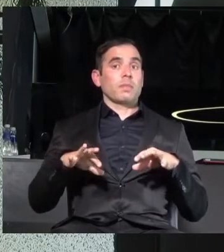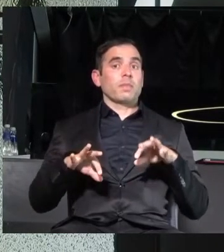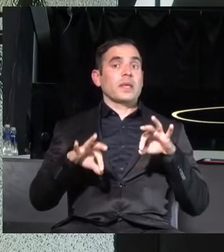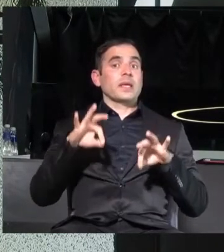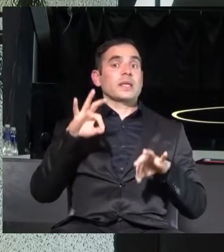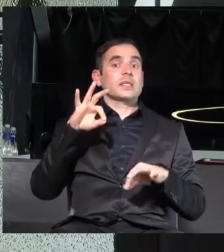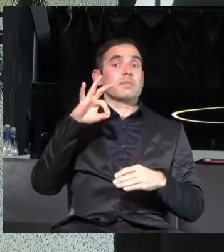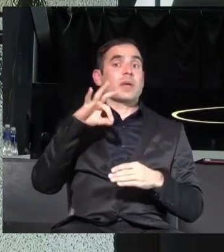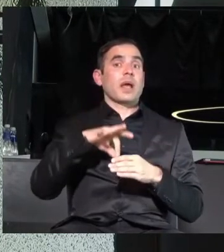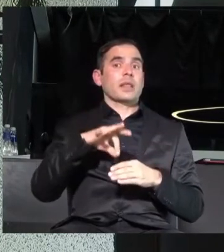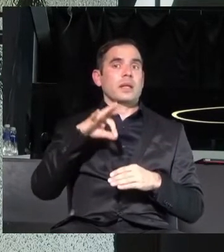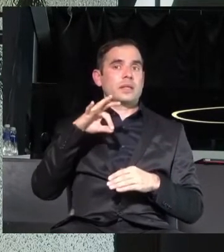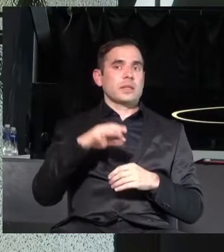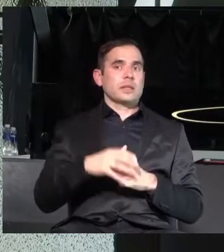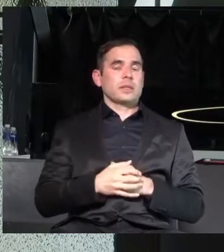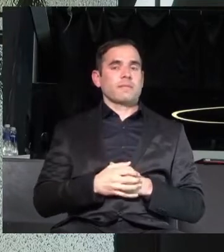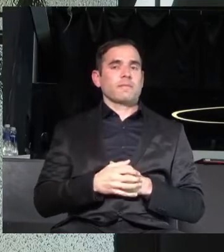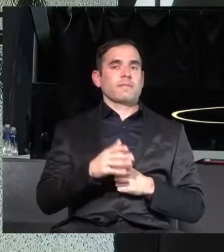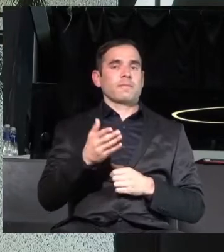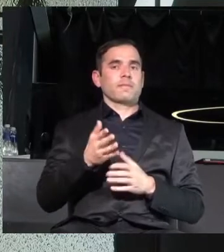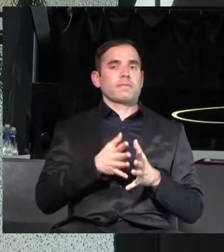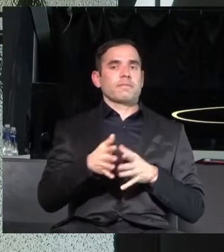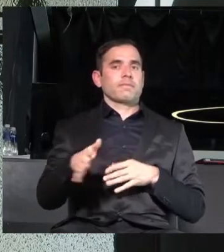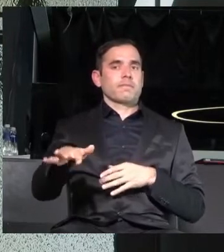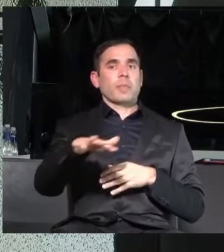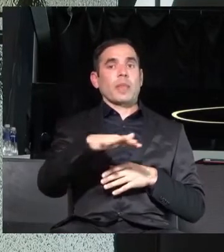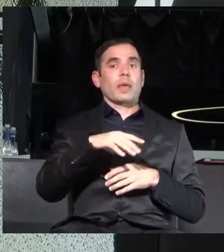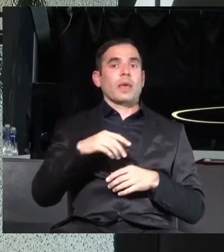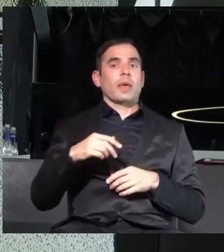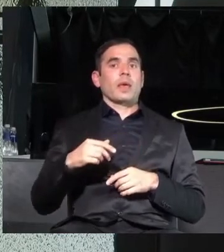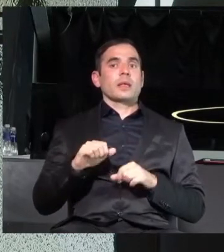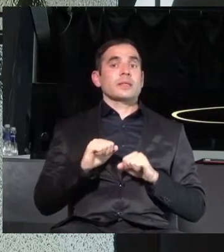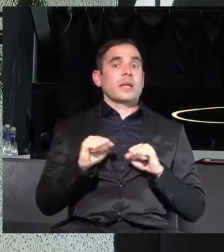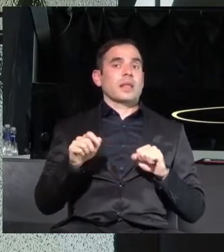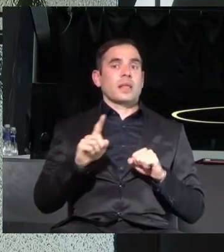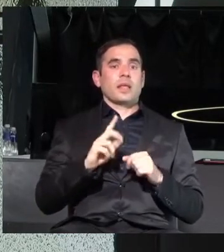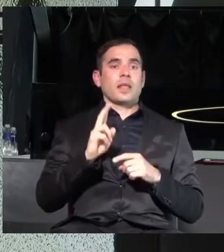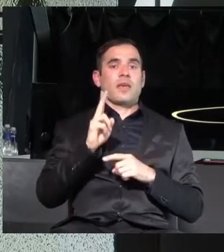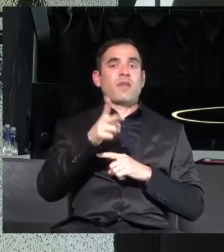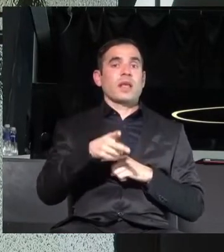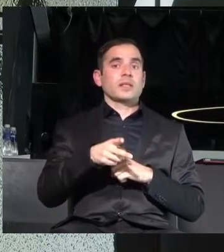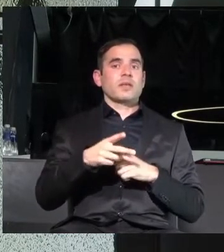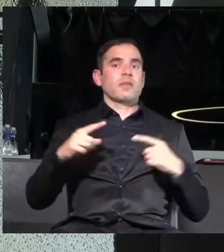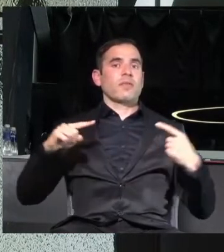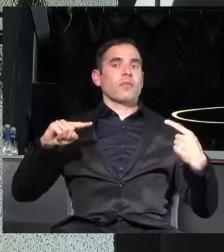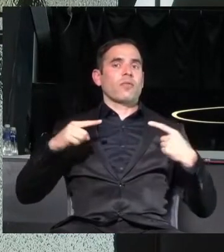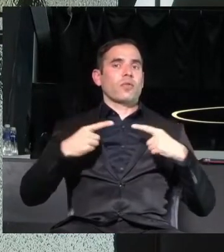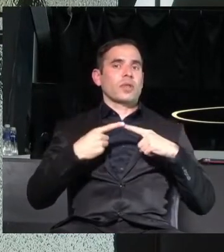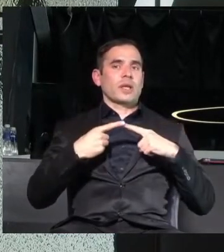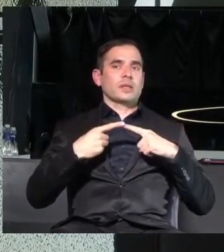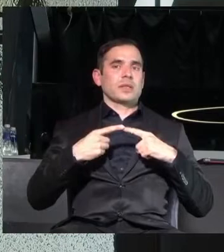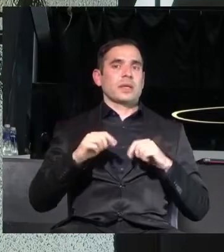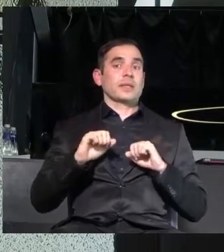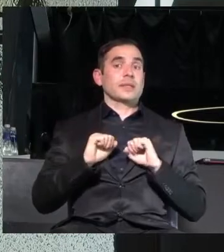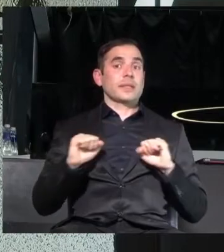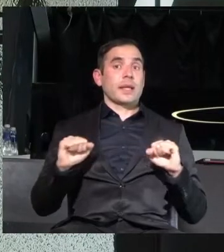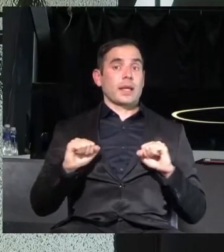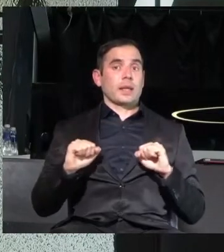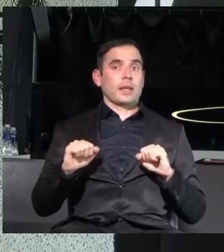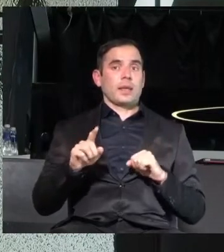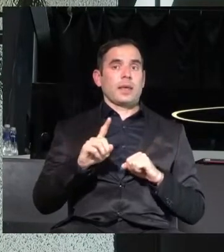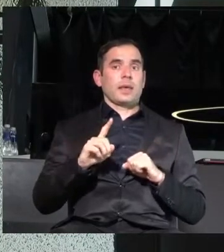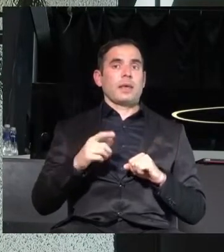си. Страх ни е да не да не влезем в конфликт, конфронтация. Страх ни е да